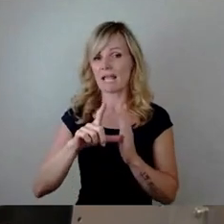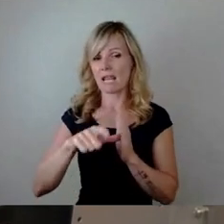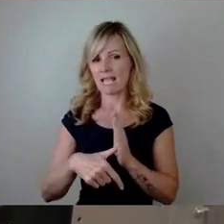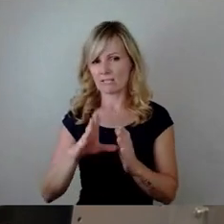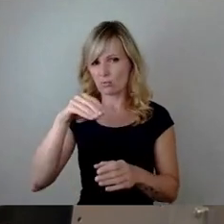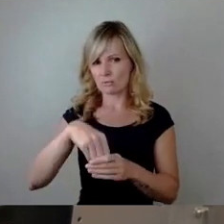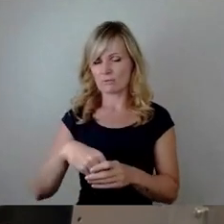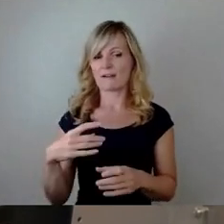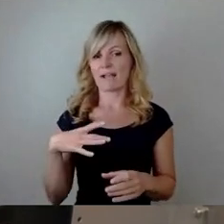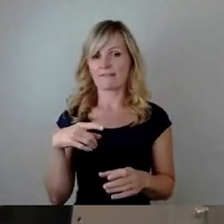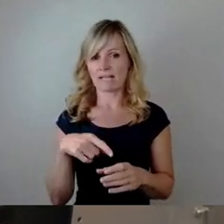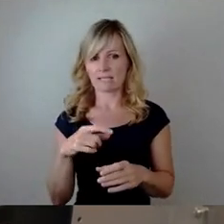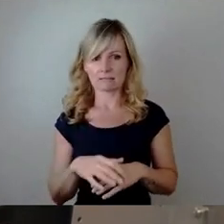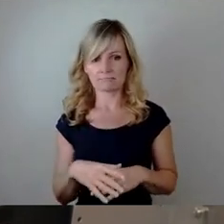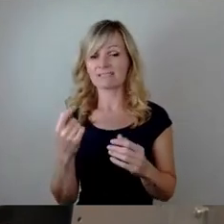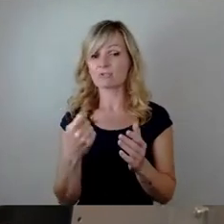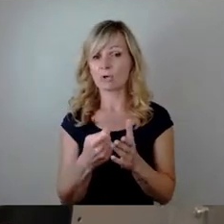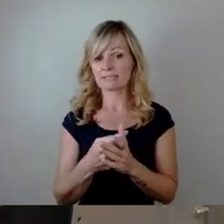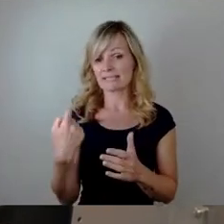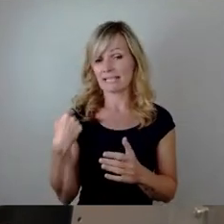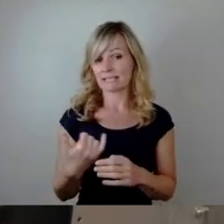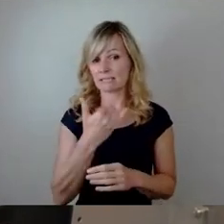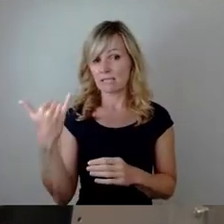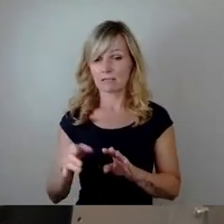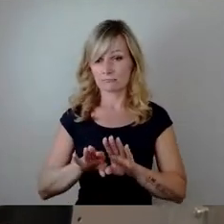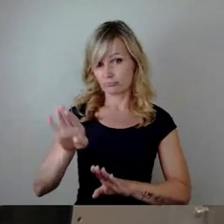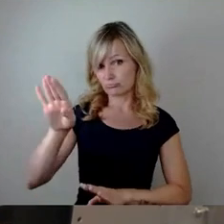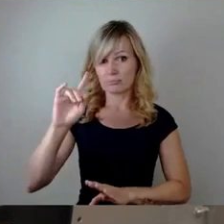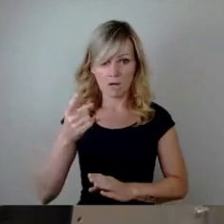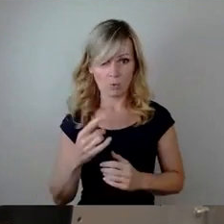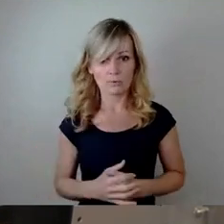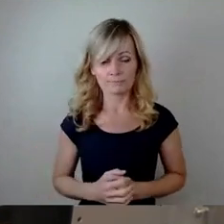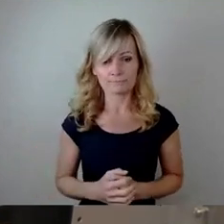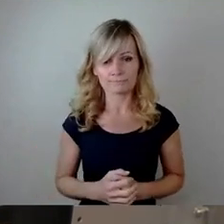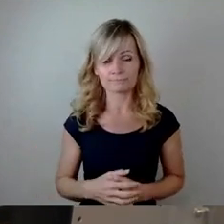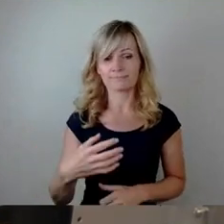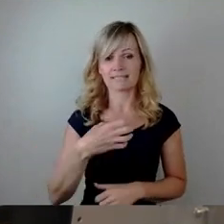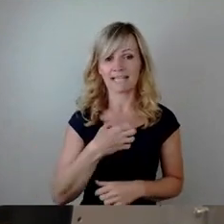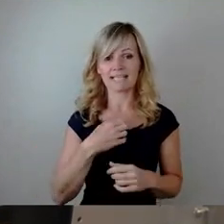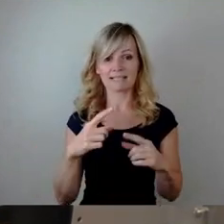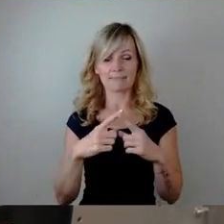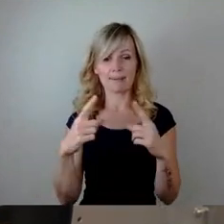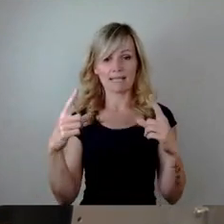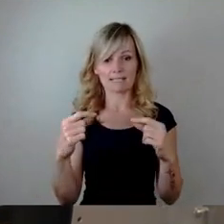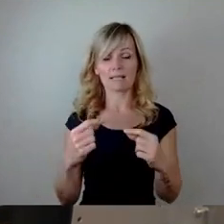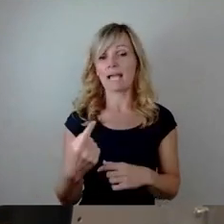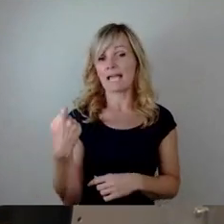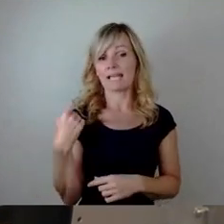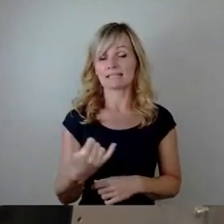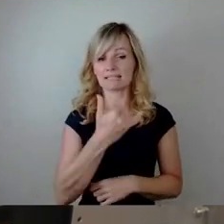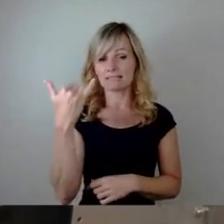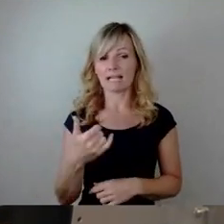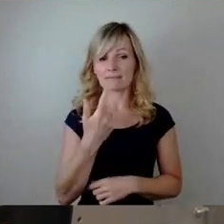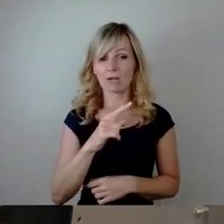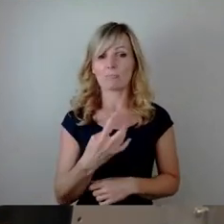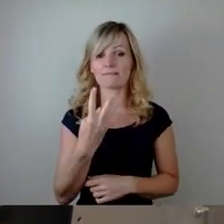freiwillig ist und deren Kosten in den letzten Jahren ebenfalls massiv gestiegen sind. Der Dresden-Pass kostete die Stadt vergangenes Jahr 2,4 Millionen